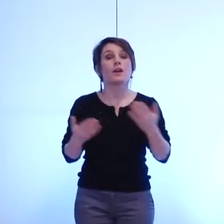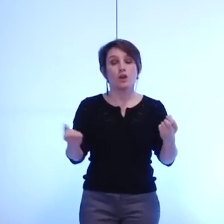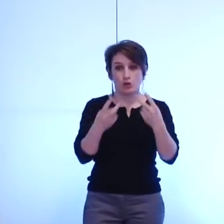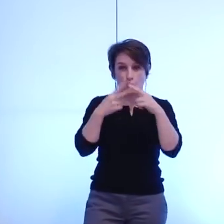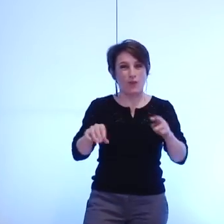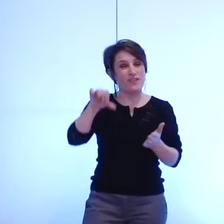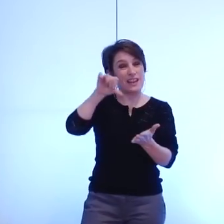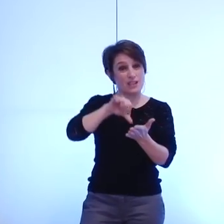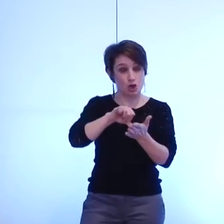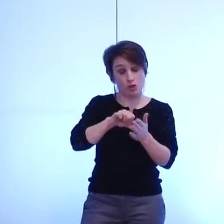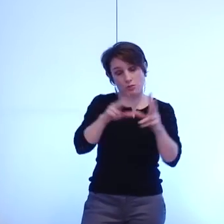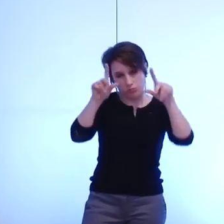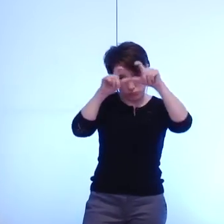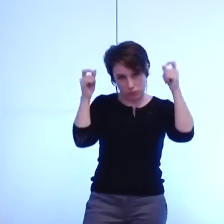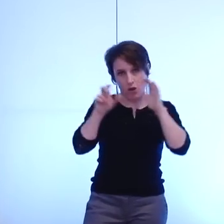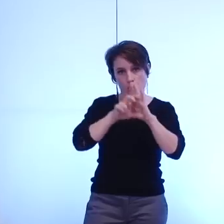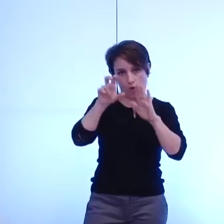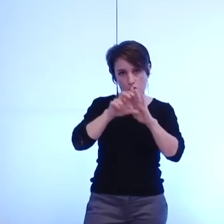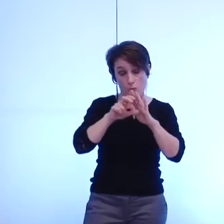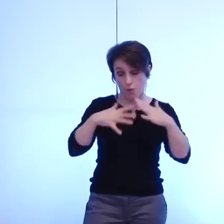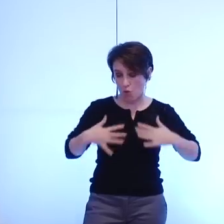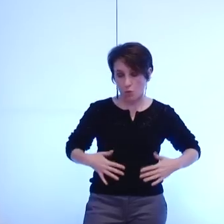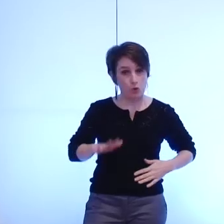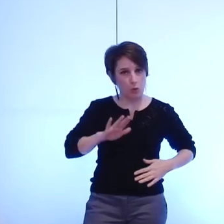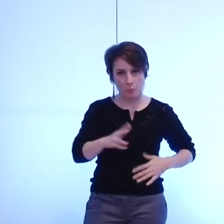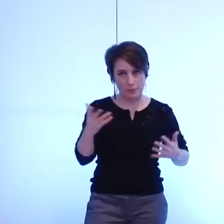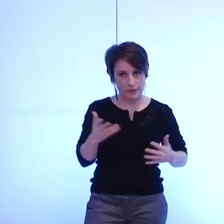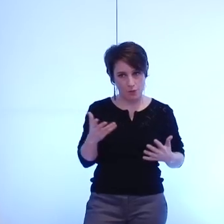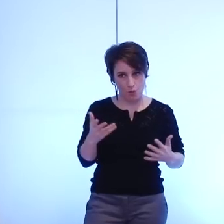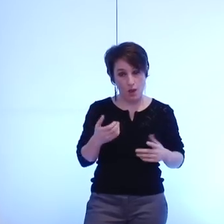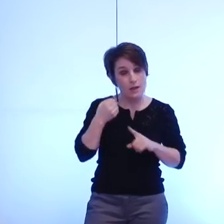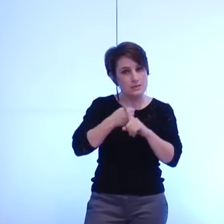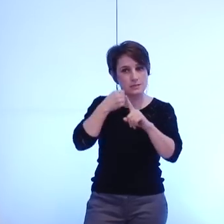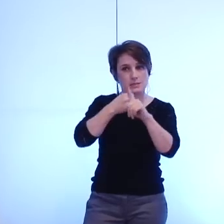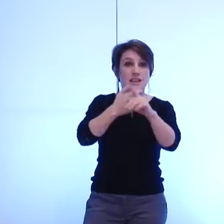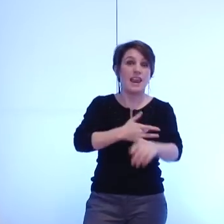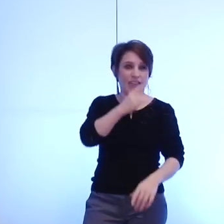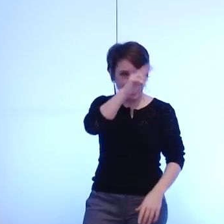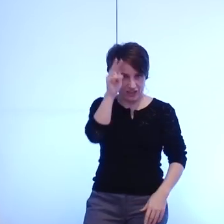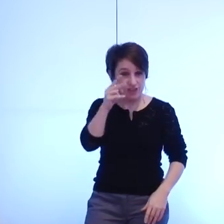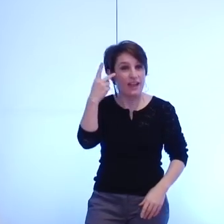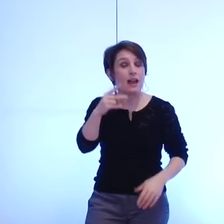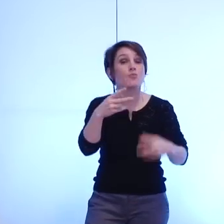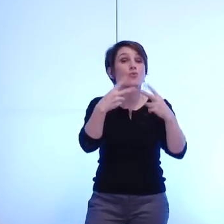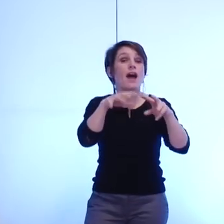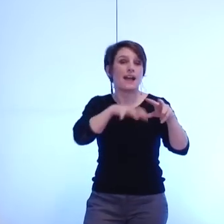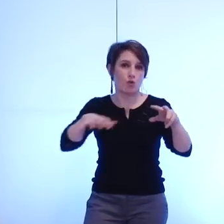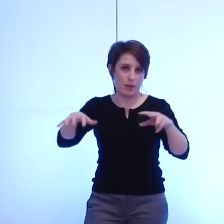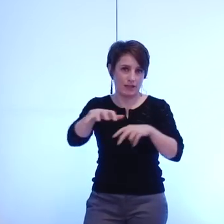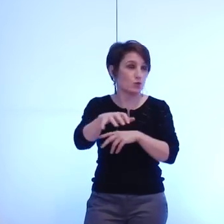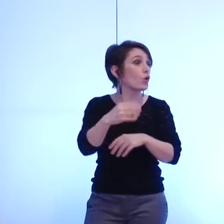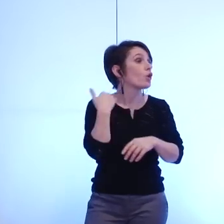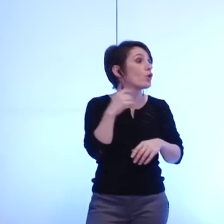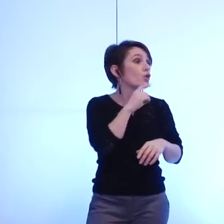de Grenoble là-dedans défendre l'intérêt général d'agglomération ainsi comme l'a dit Yann d'ailleurs tout à l'heure Yann